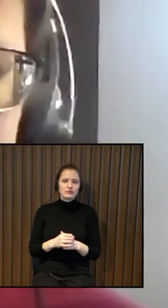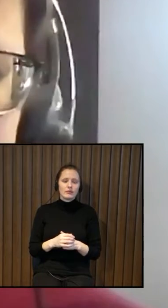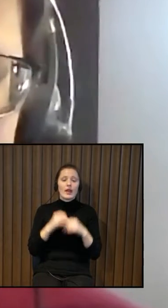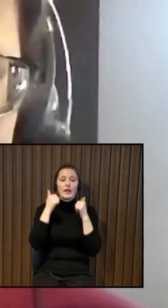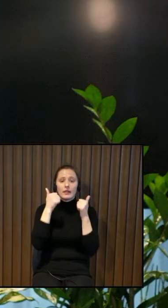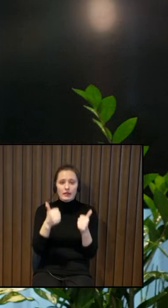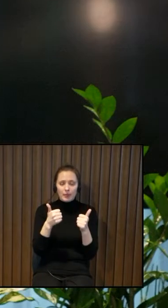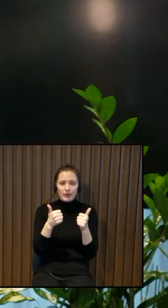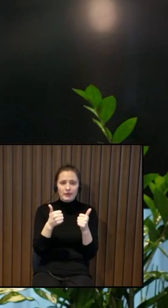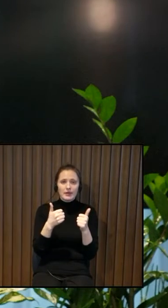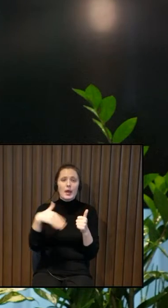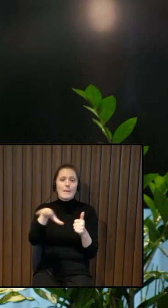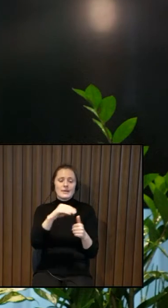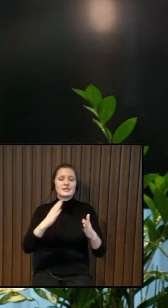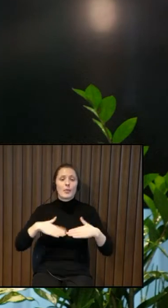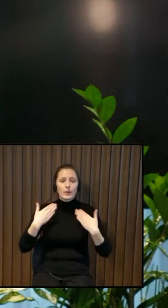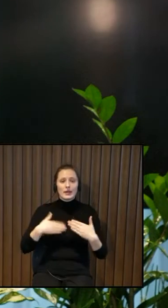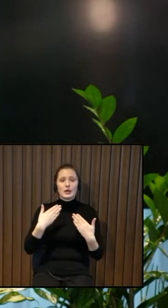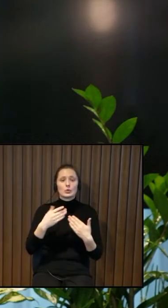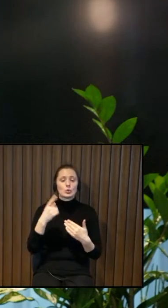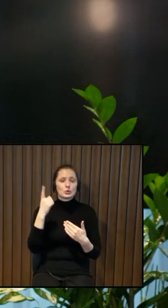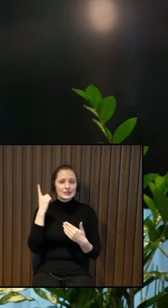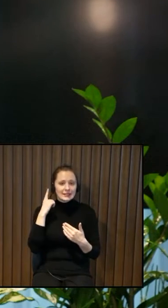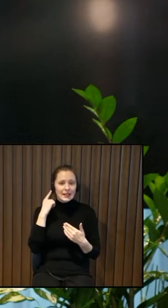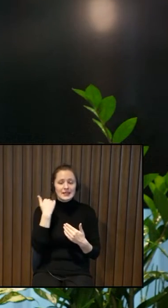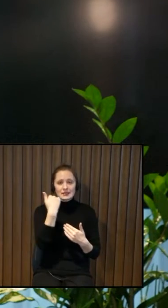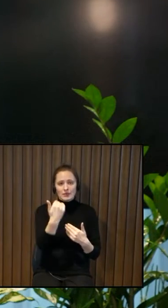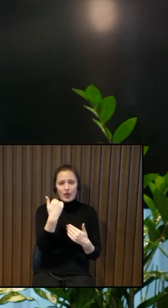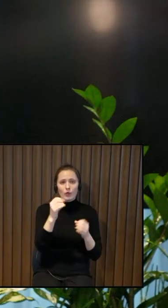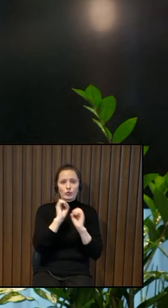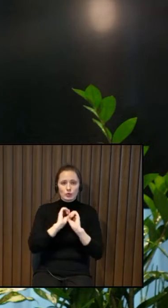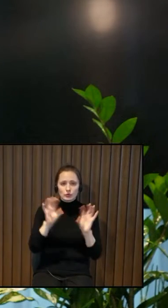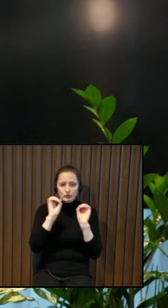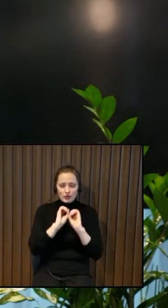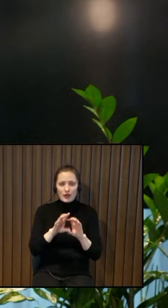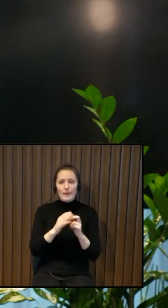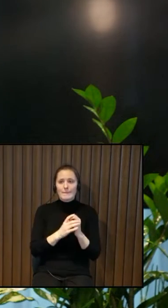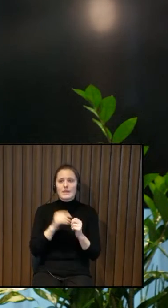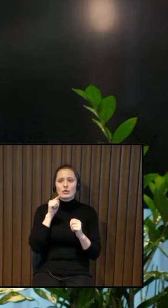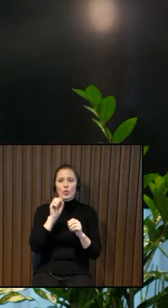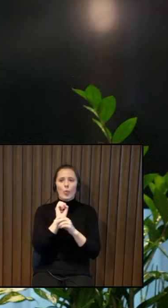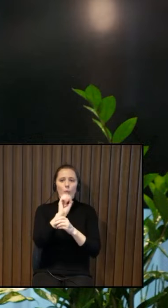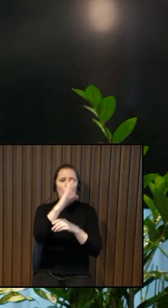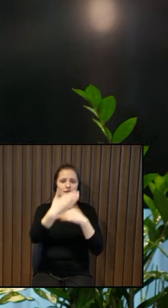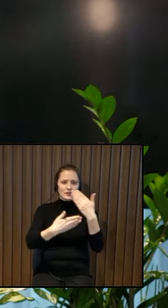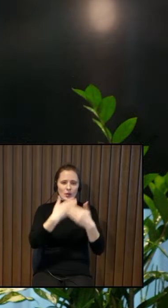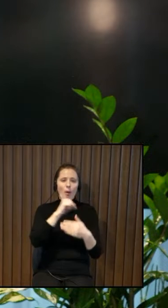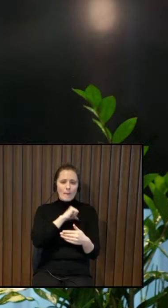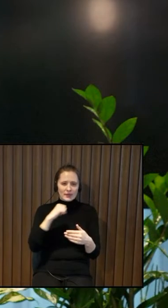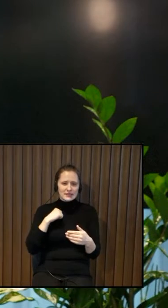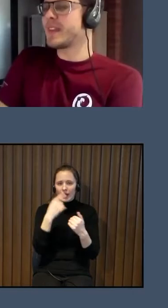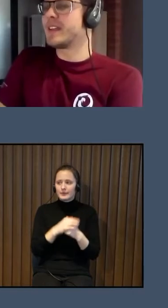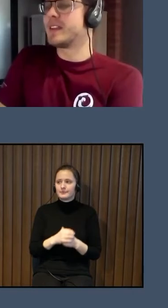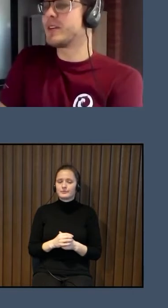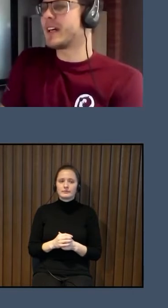Labi, no Jurģi, mēs tad ar prieku dzirdēsim jūsu analīzi. Šobrīd jūs, es saprotu, uzliekat prezentāciju un pats arī viņu pārslēdzat, vai ne?